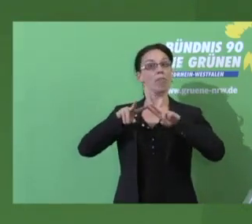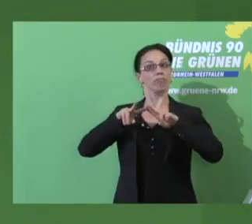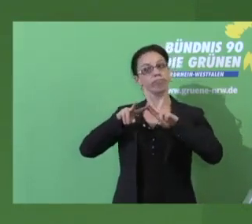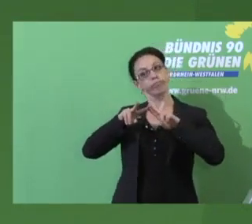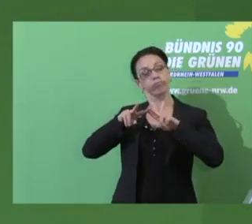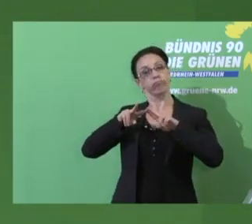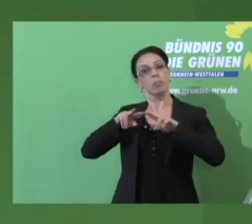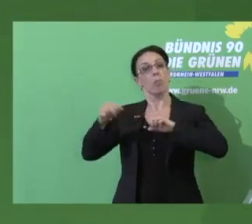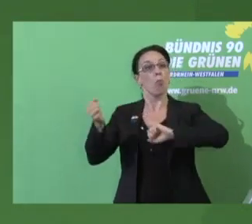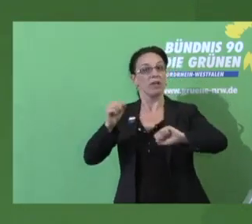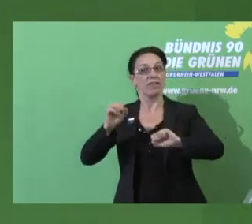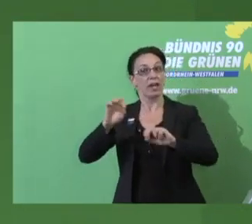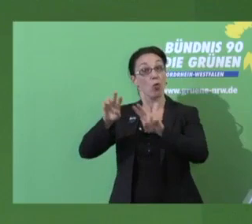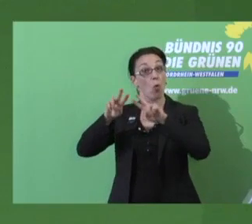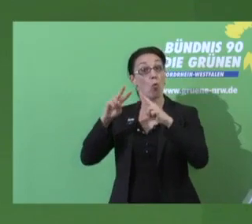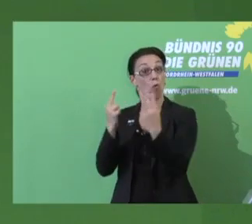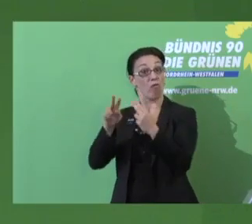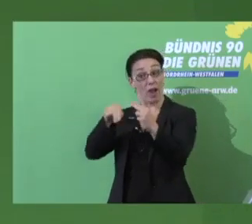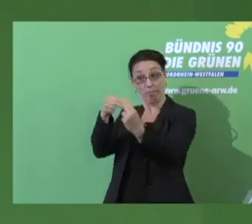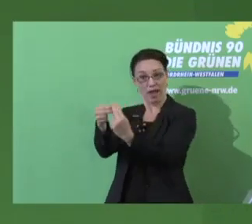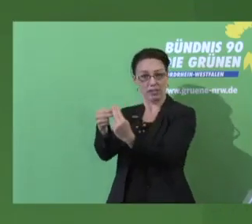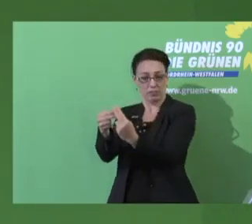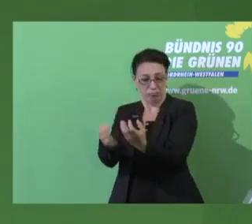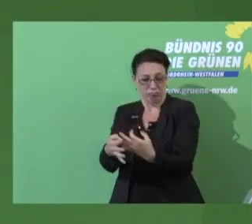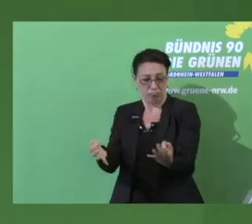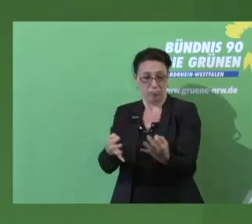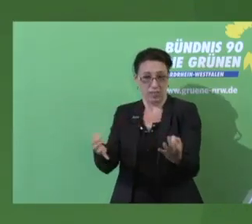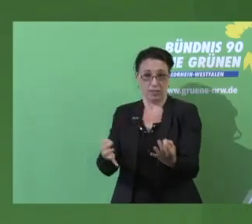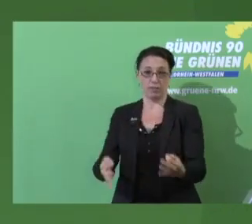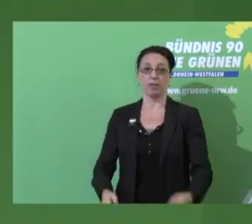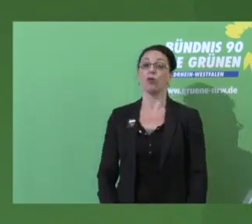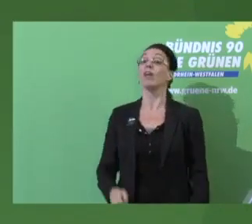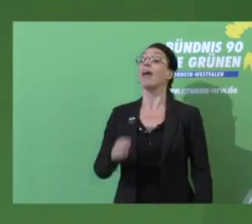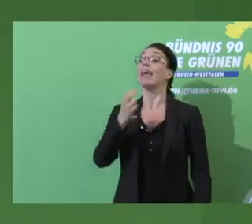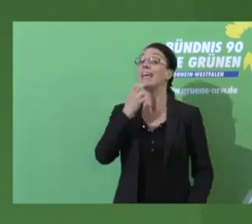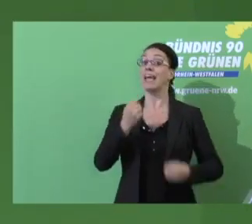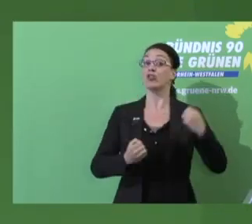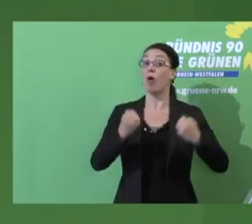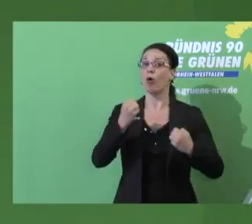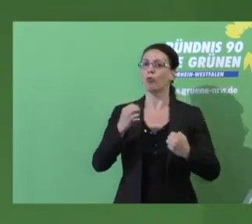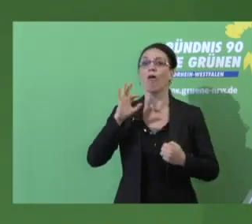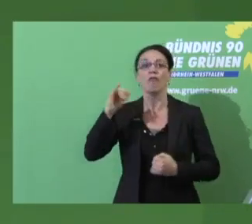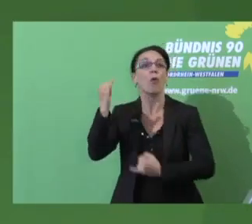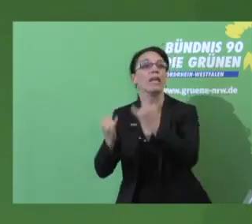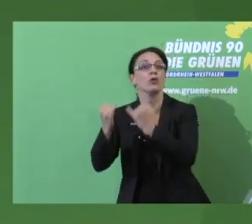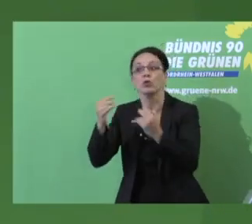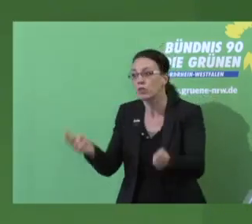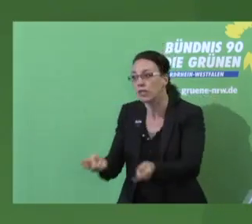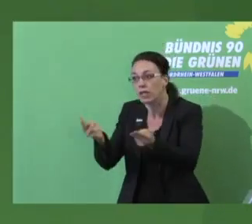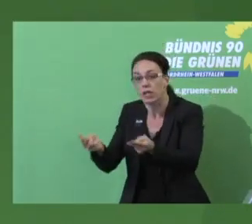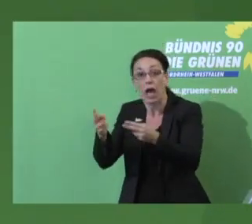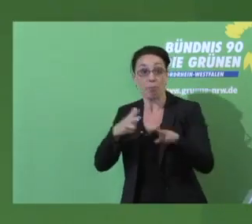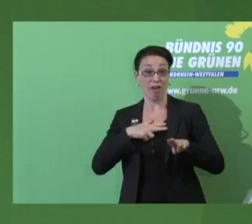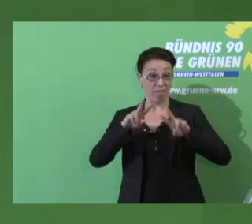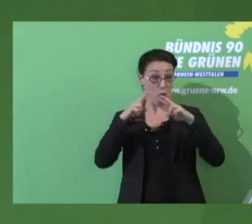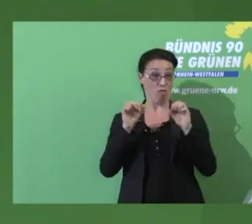Und das E-Auto ist ernsthaft erstmal nur ein Beitrag zur Industriepolitik, kein Beitrag zum Umweltschutz.